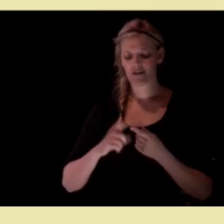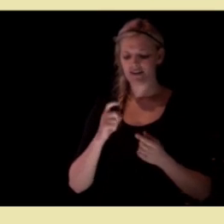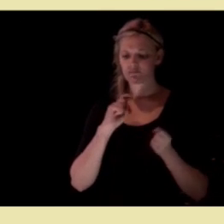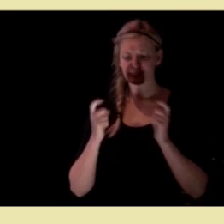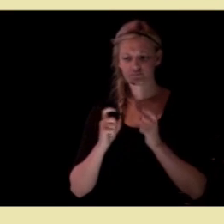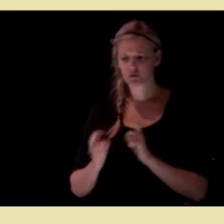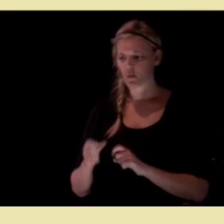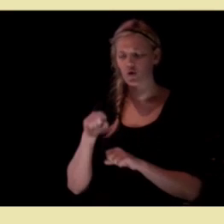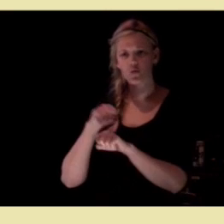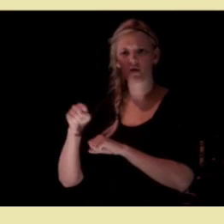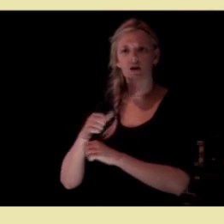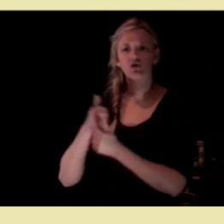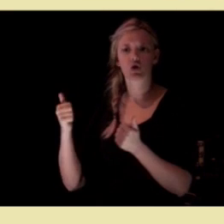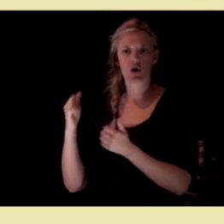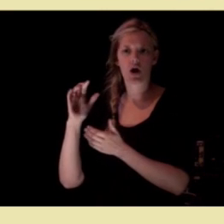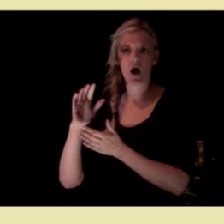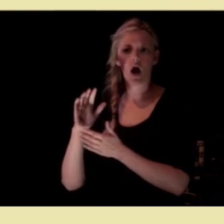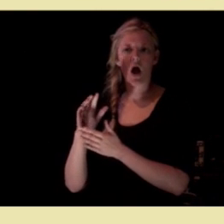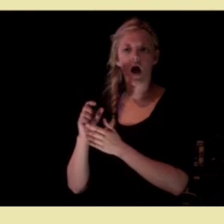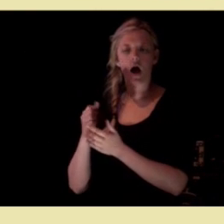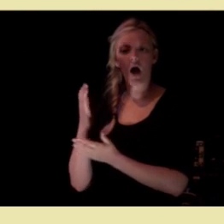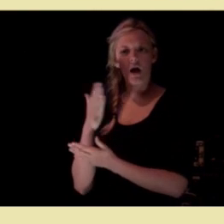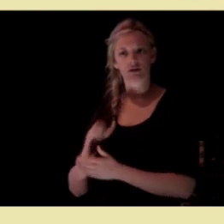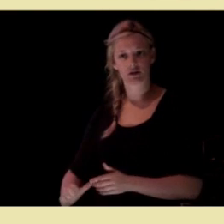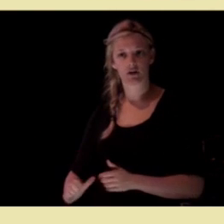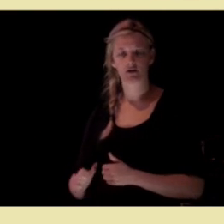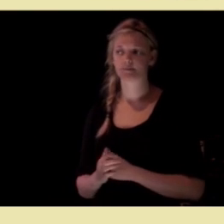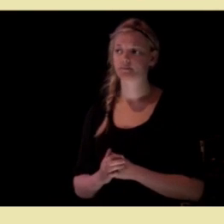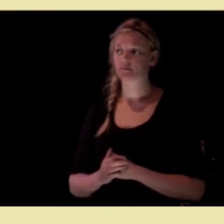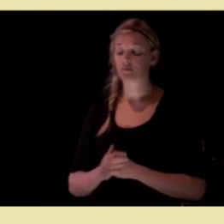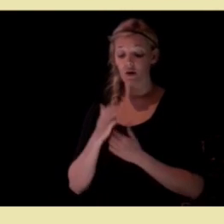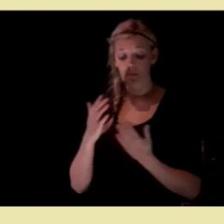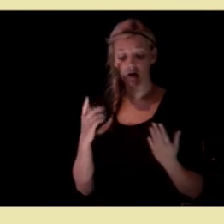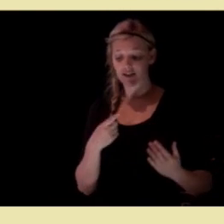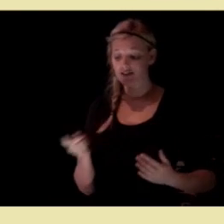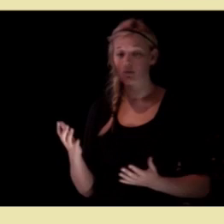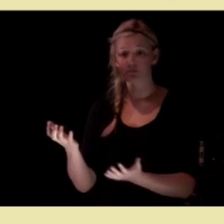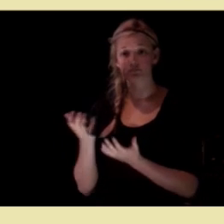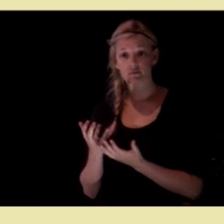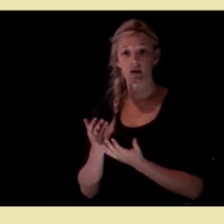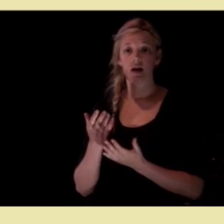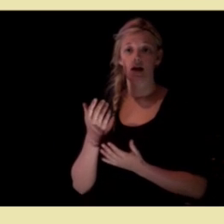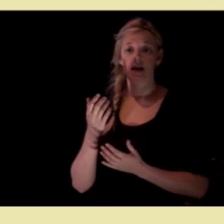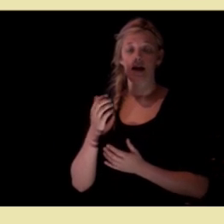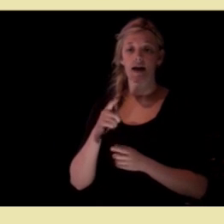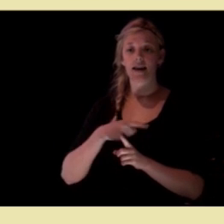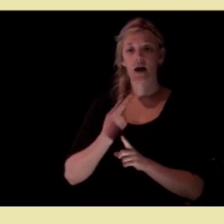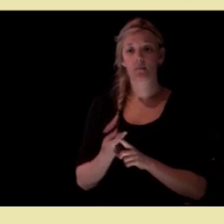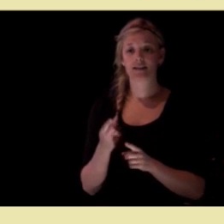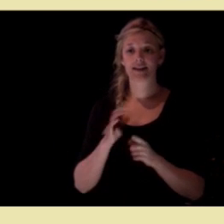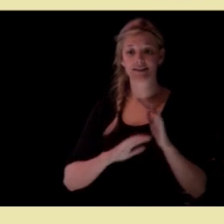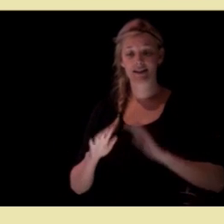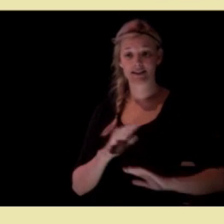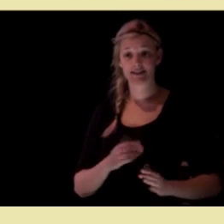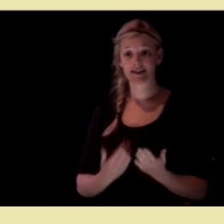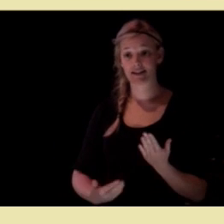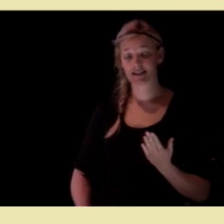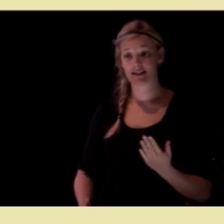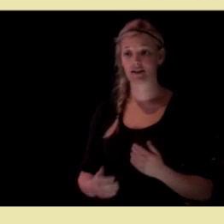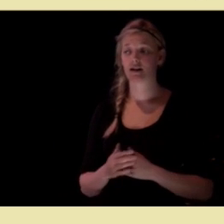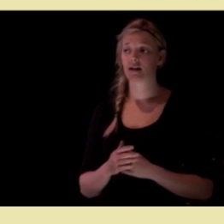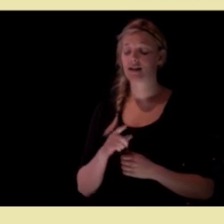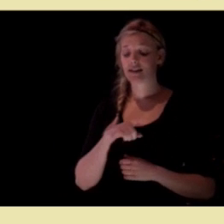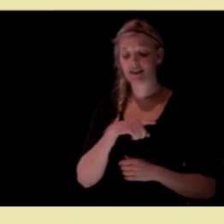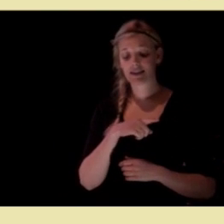kommunene kan ha et noe større ansvar. Nettopp fordi at mange av de som har behov for rehabiliteringstjenester er i